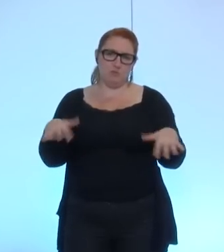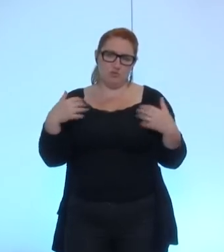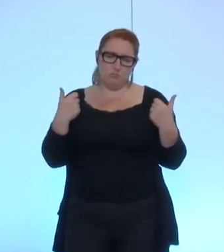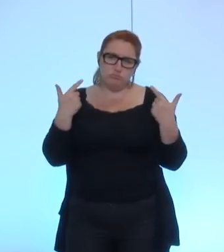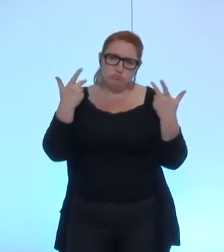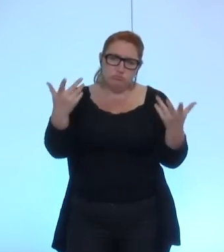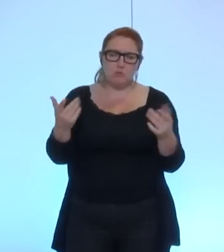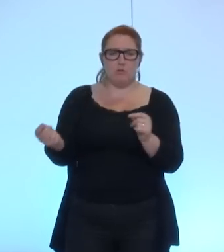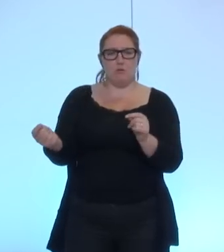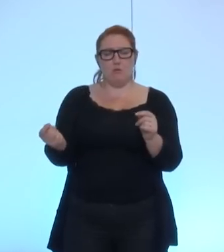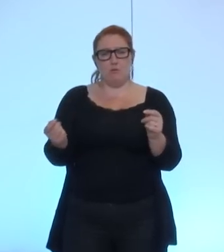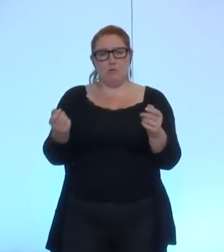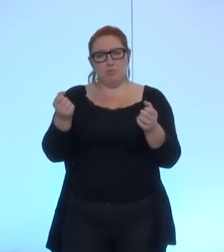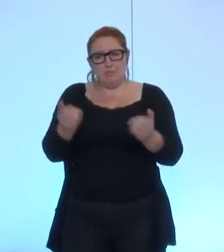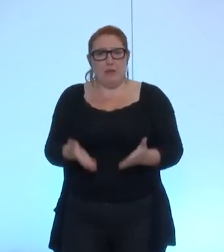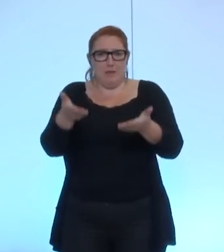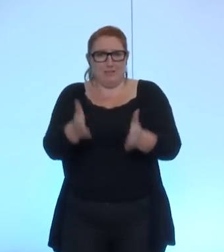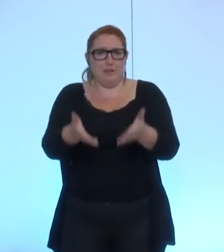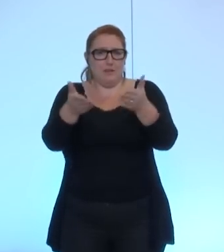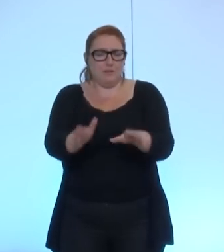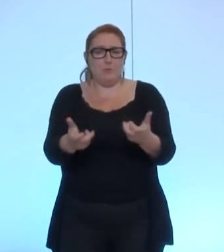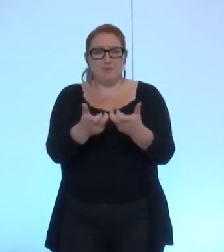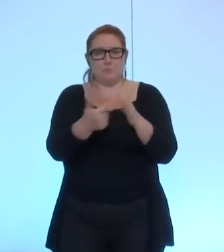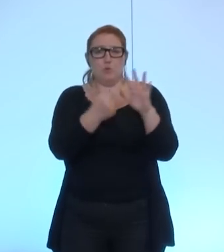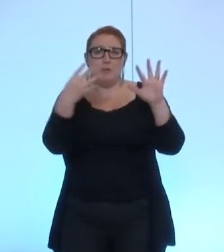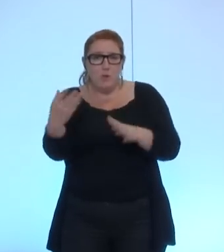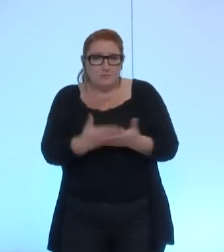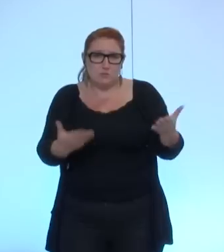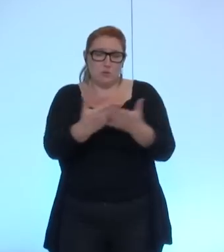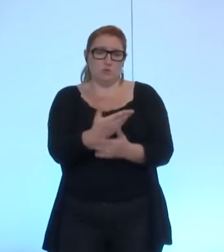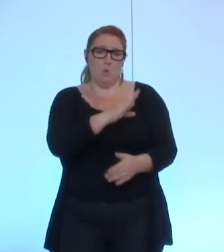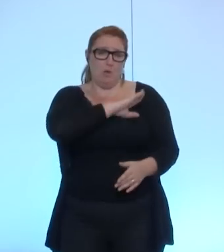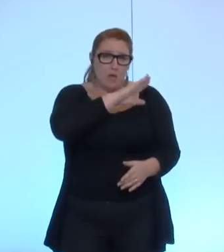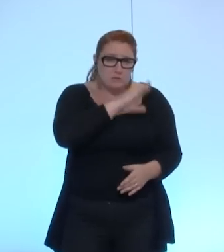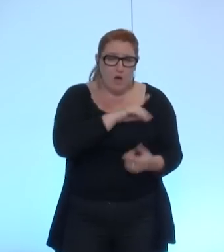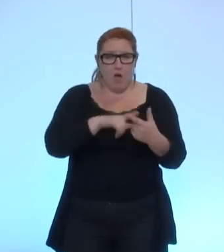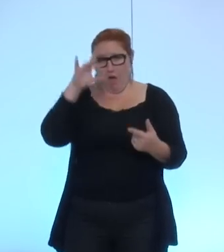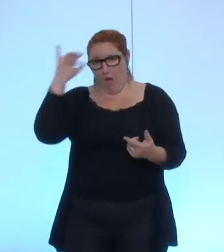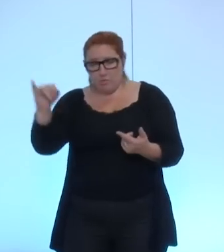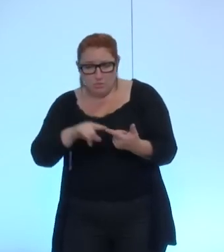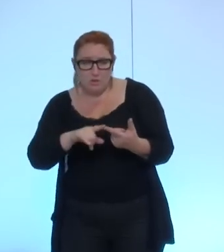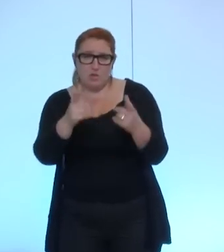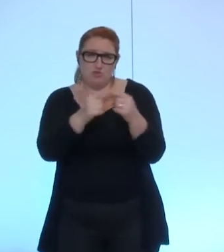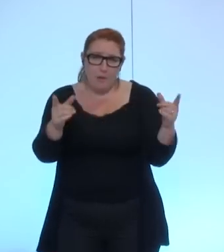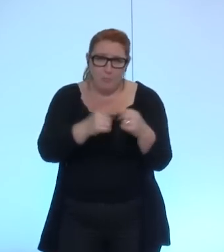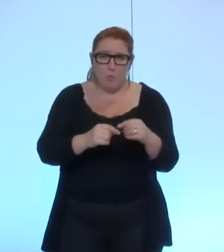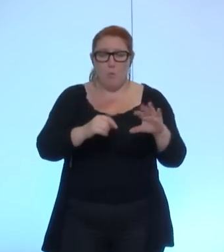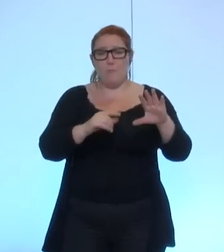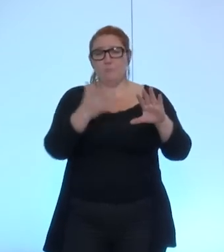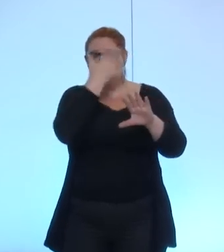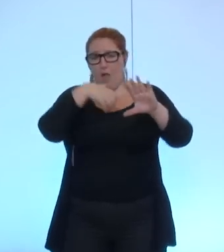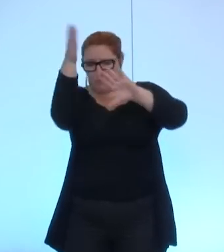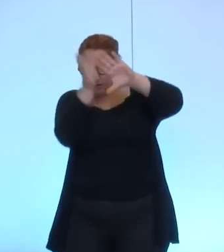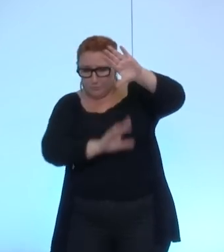nombreuses reprises nous avons cité les cas de la bande de Gaza en 2009 mais également d'Haïti du Japon de la Corne de l'Afrique de la Syrie des